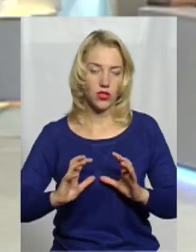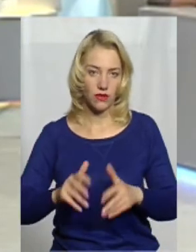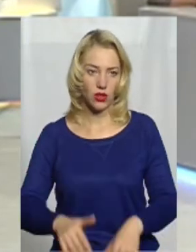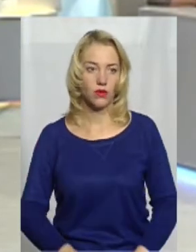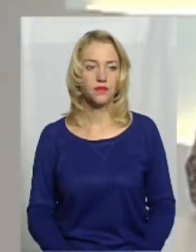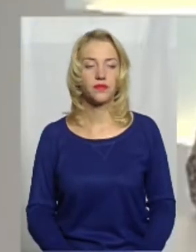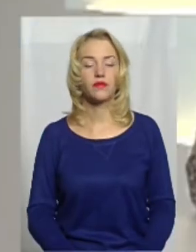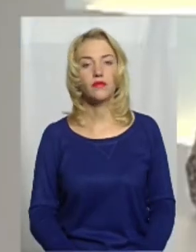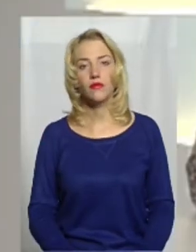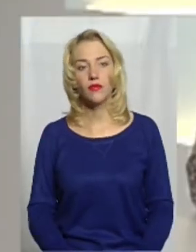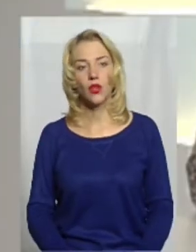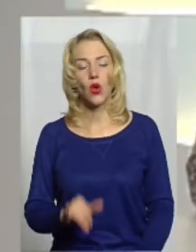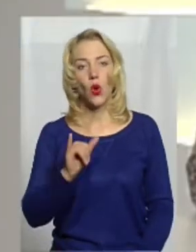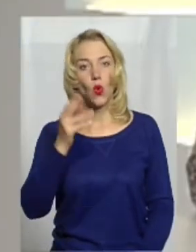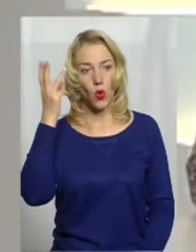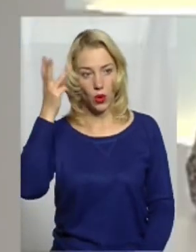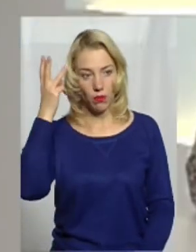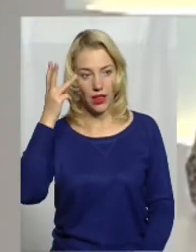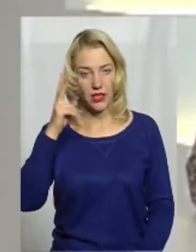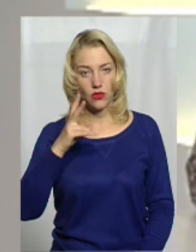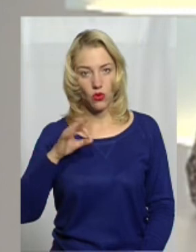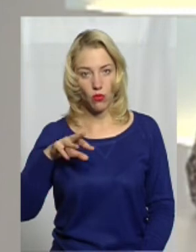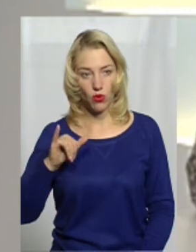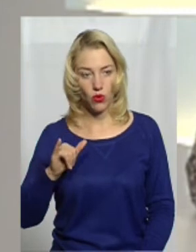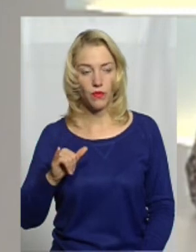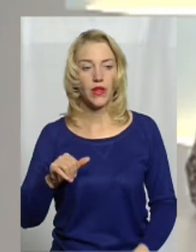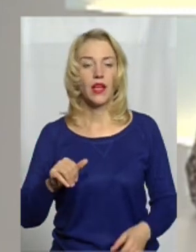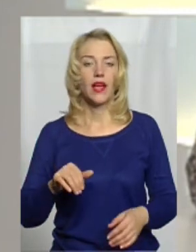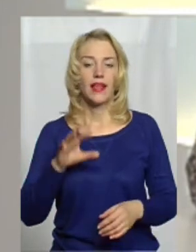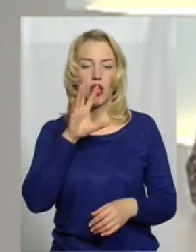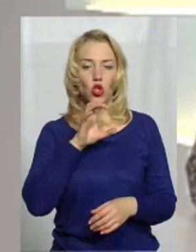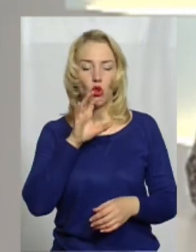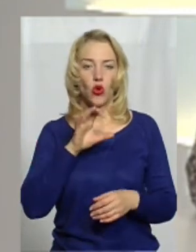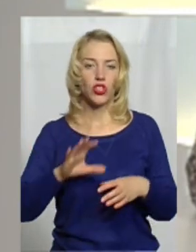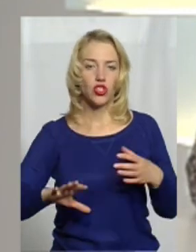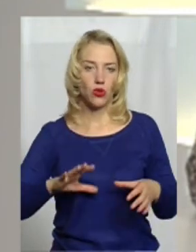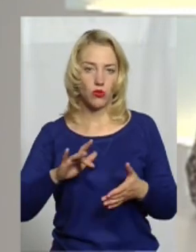У Хмельницькому кінологічному центрі